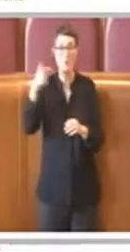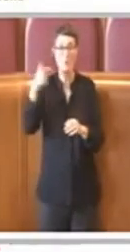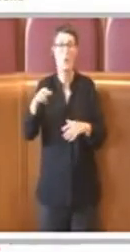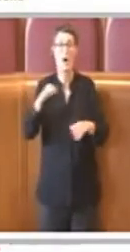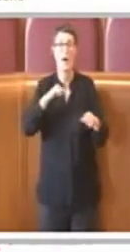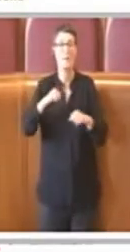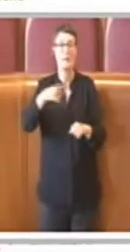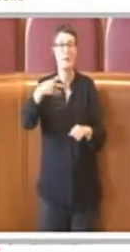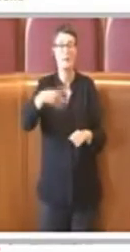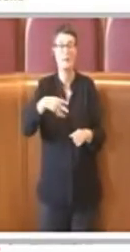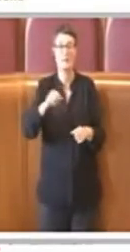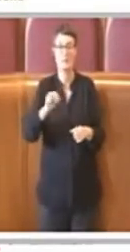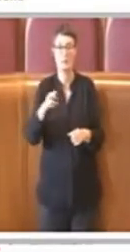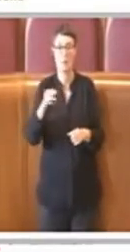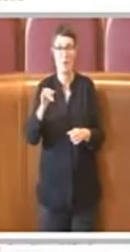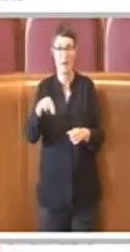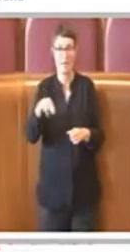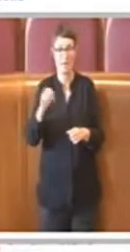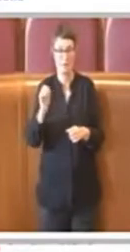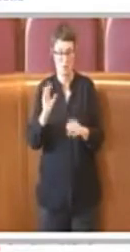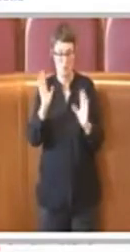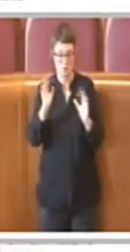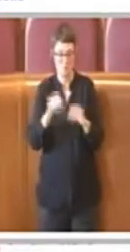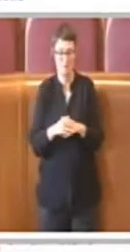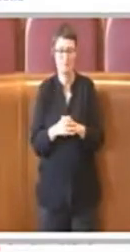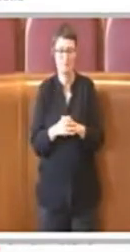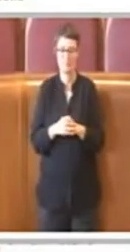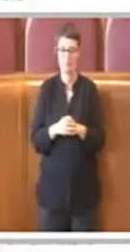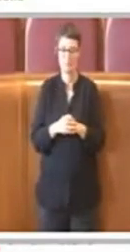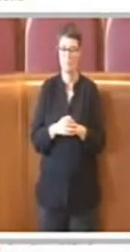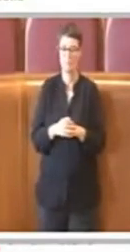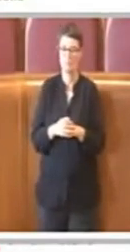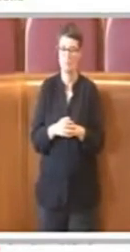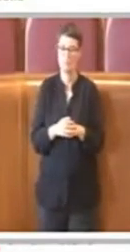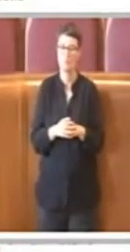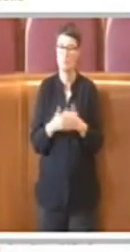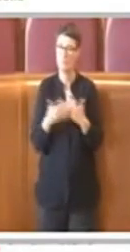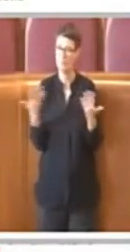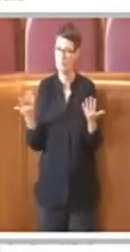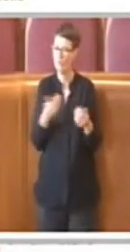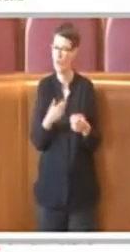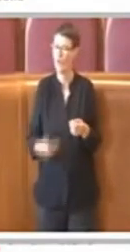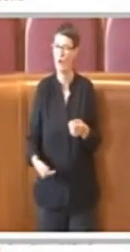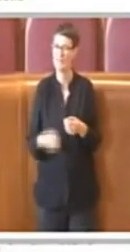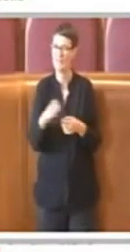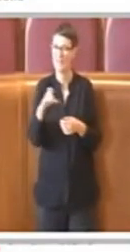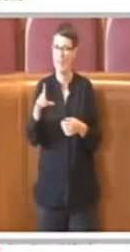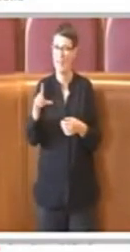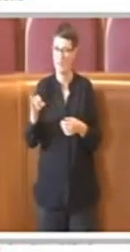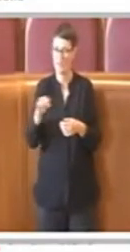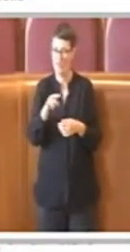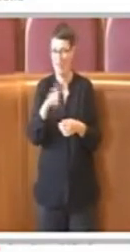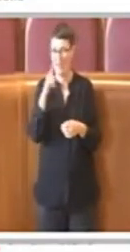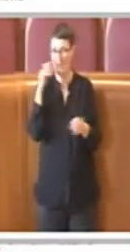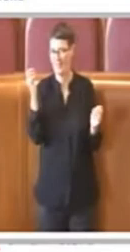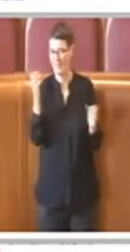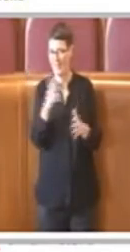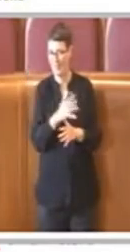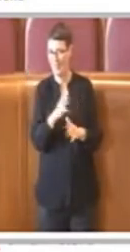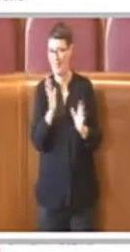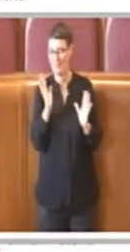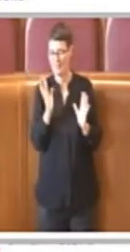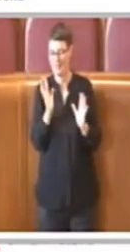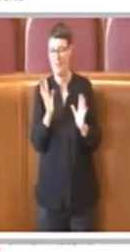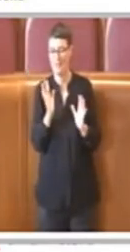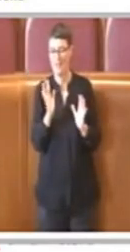ferroviaria di Atac. Quello che la consigliera Celli dimentica è che nel frattempo, purtroppo, anche